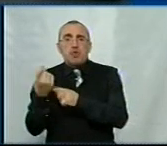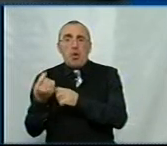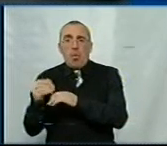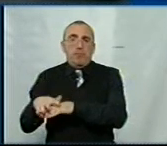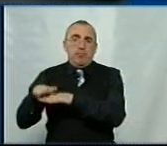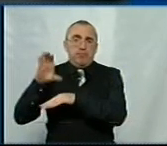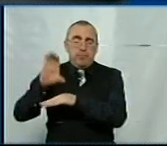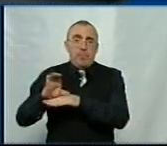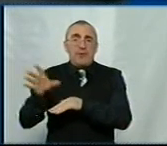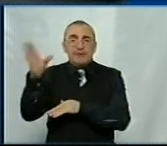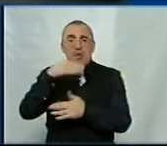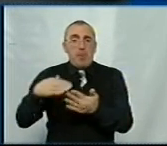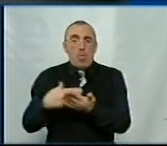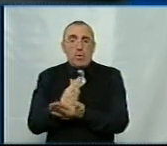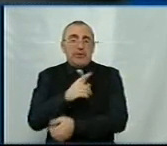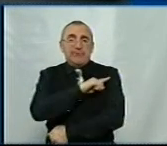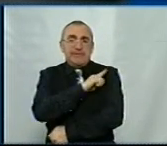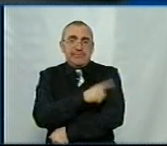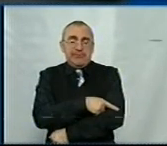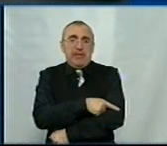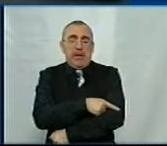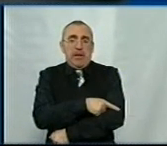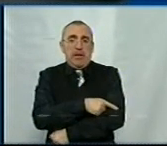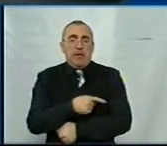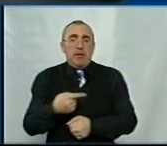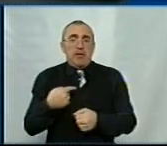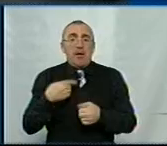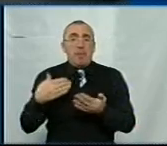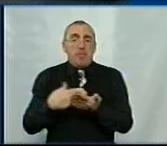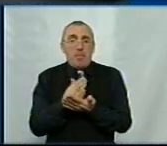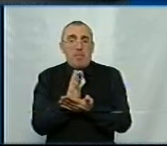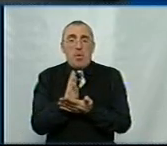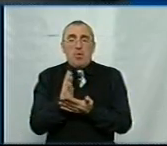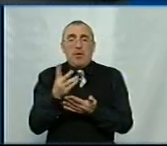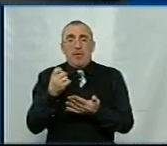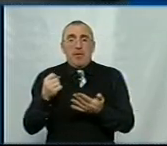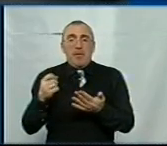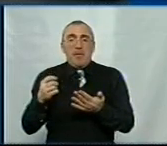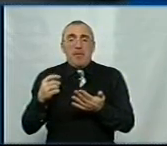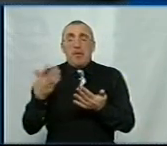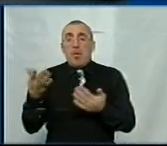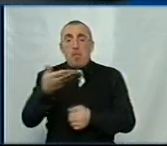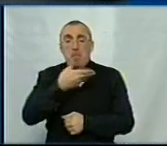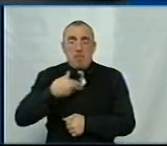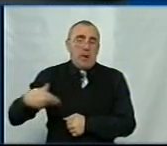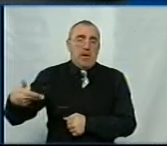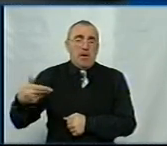політичні сили, коли ми на політичних зрізах, на політичних піках, коли ми